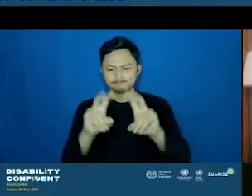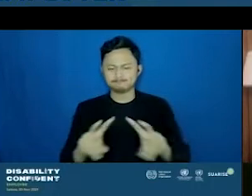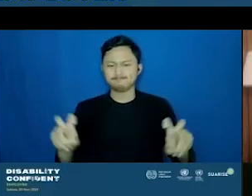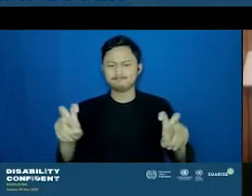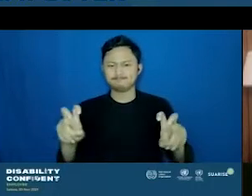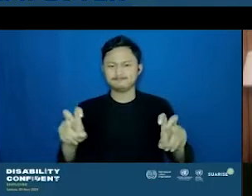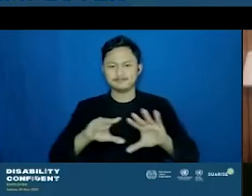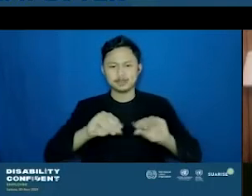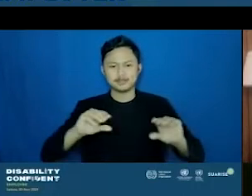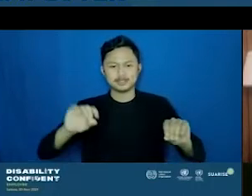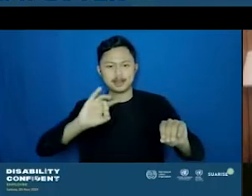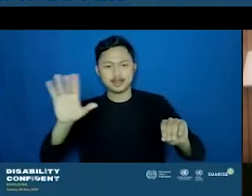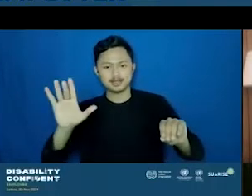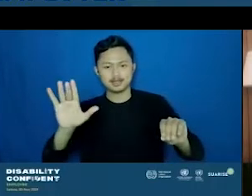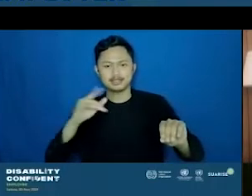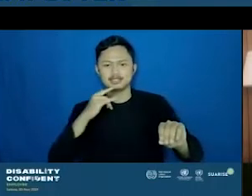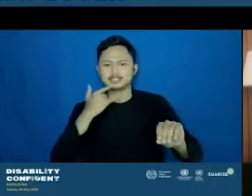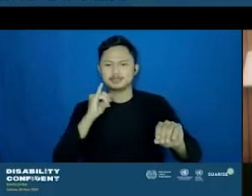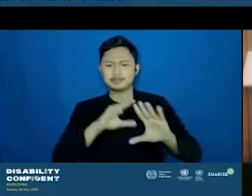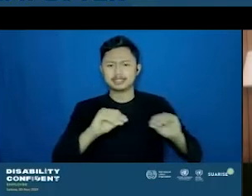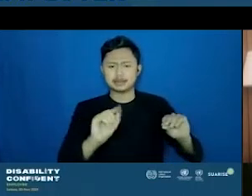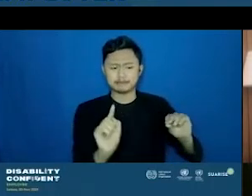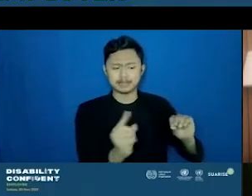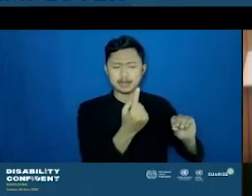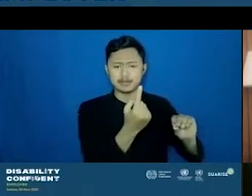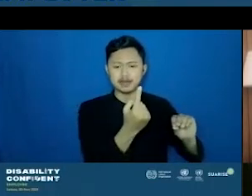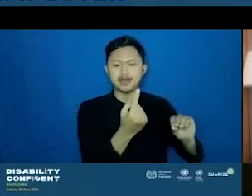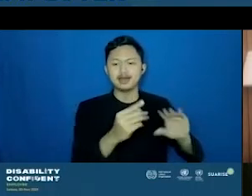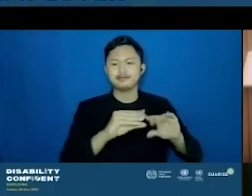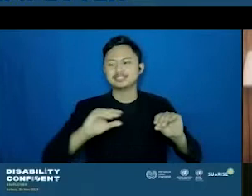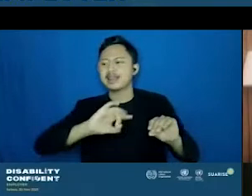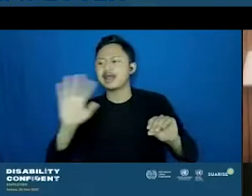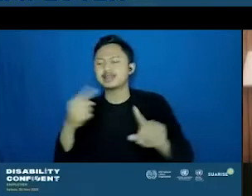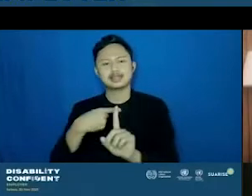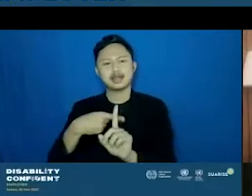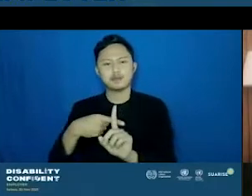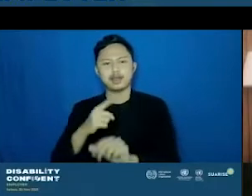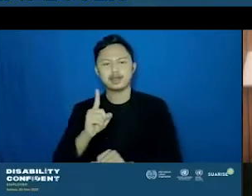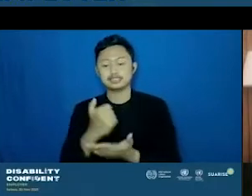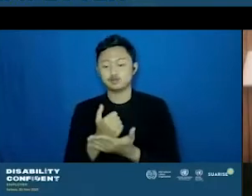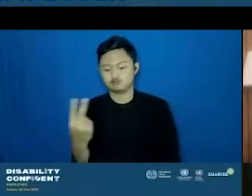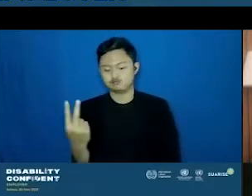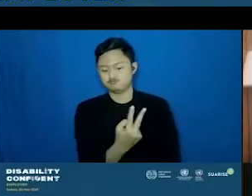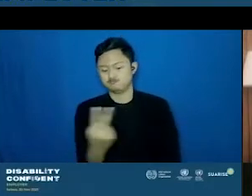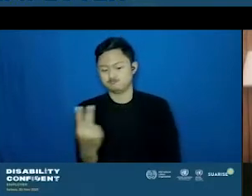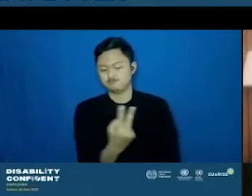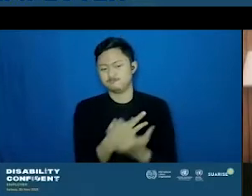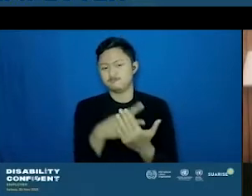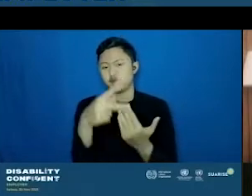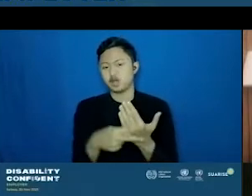lain, selain dari pekerjaan utama. Sampai dengan saat ini, kedua-duanya menjalankan program ini,